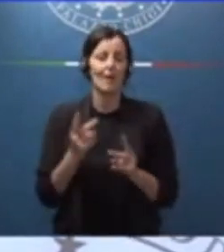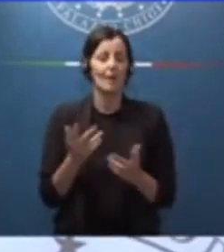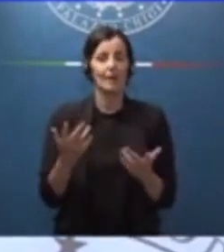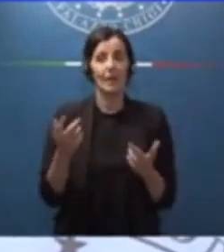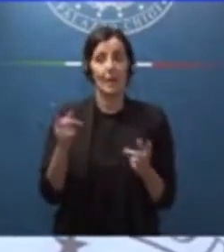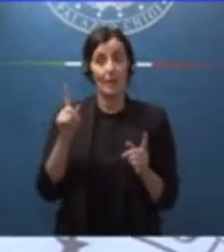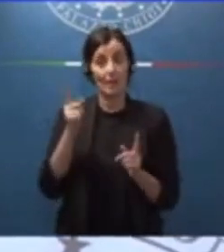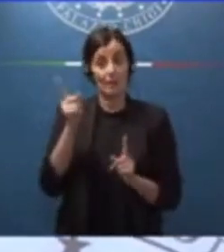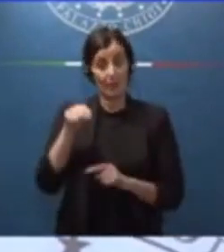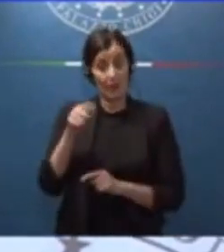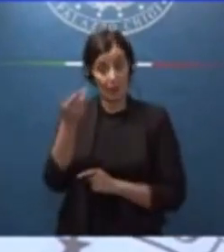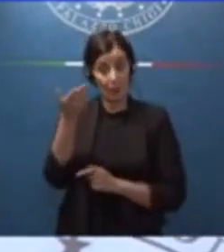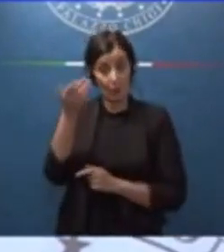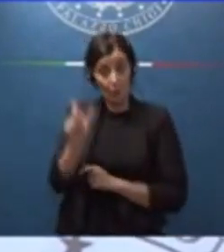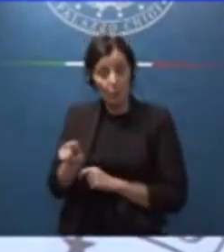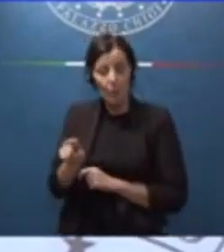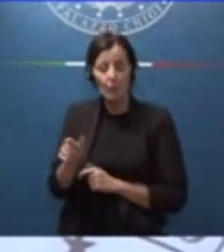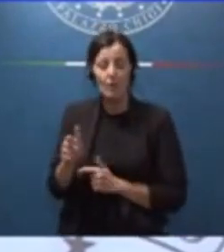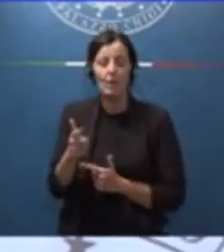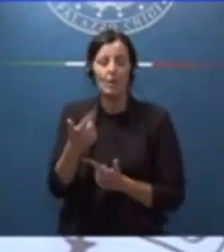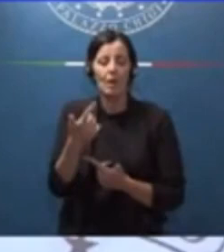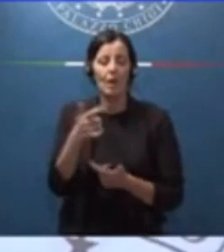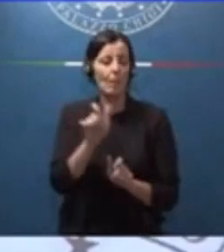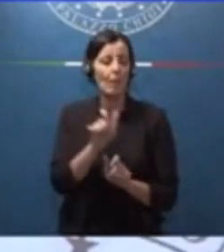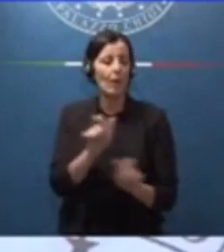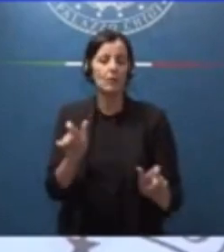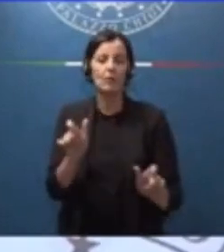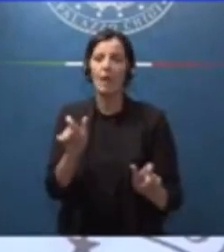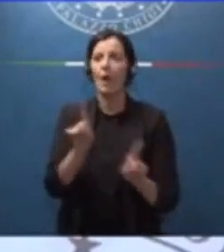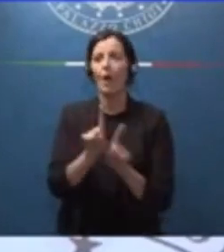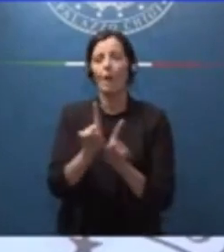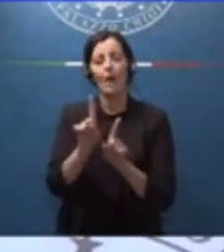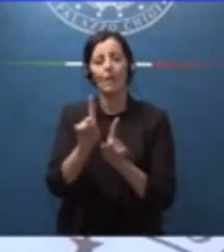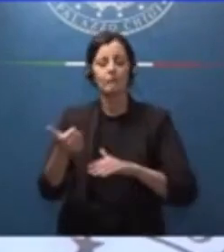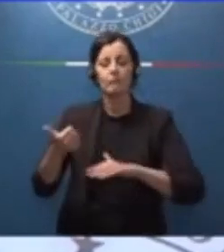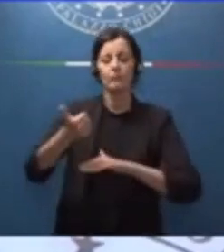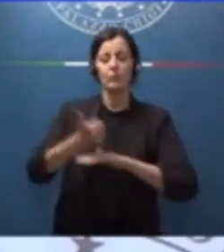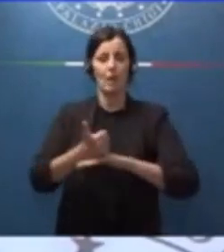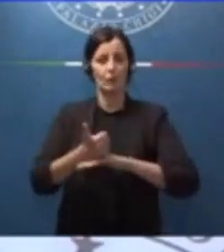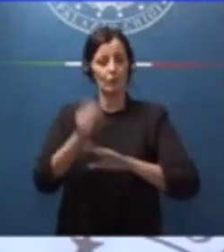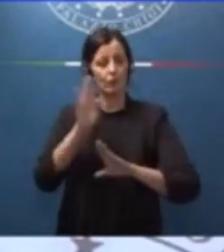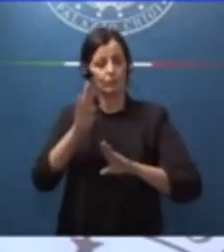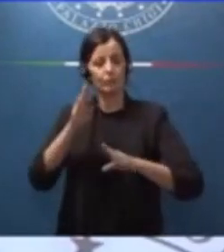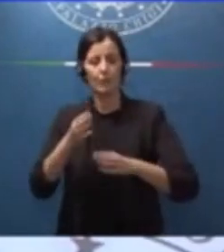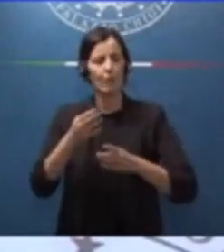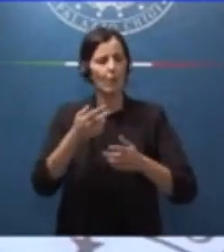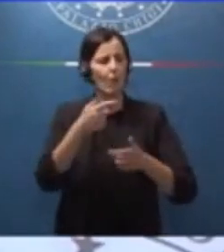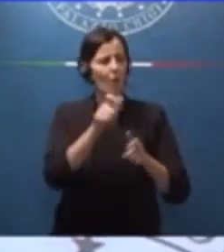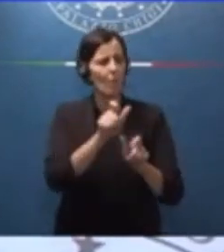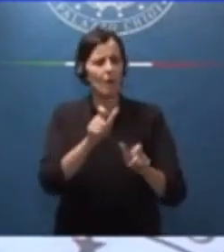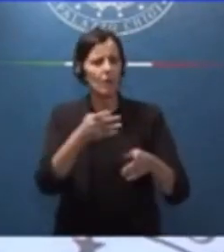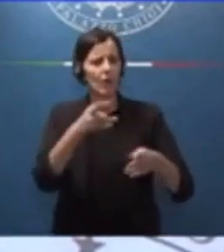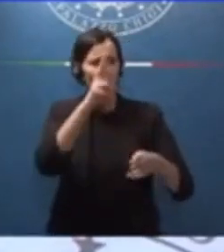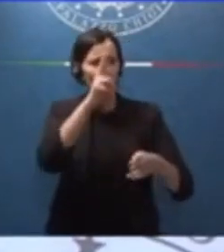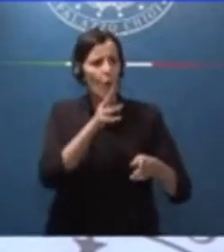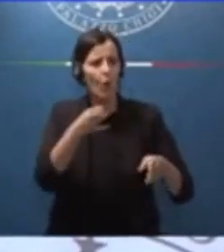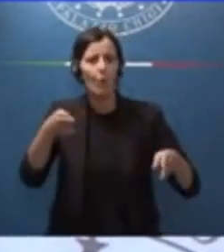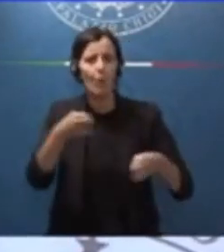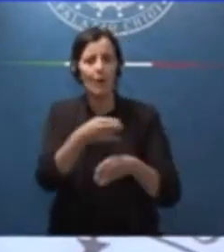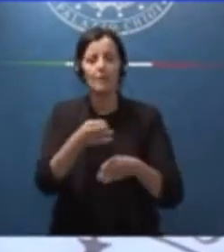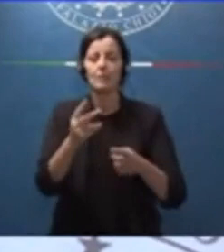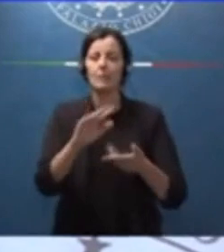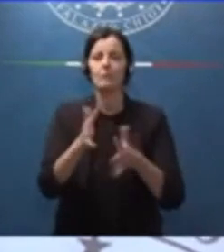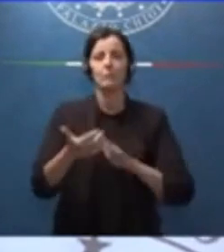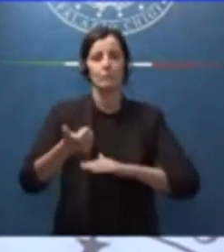centro della sua attenzione qualunque fosse il ruolo di questa persona. Ho